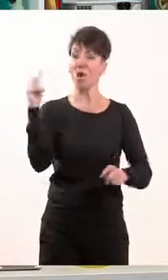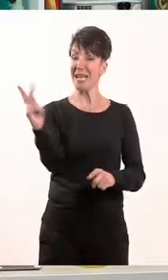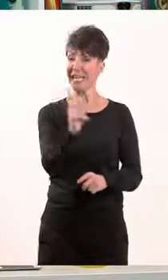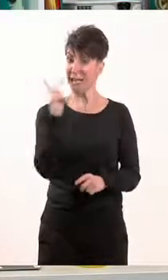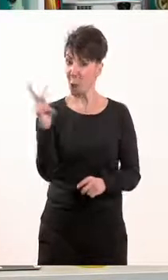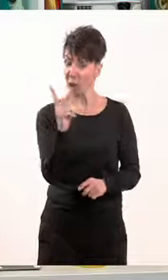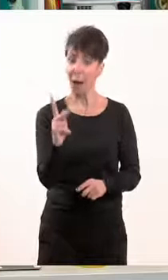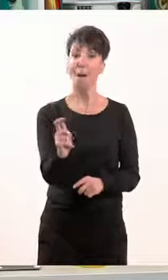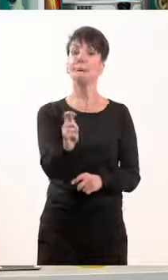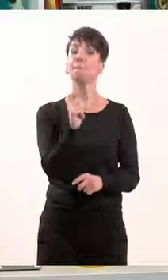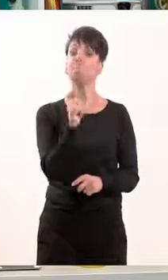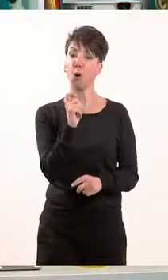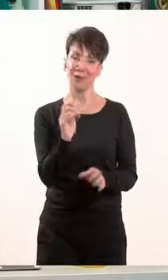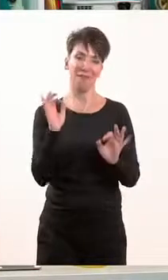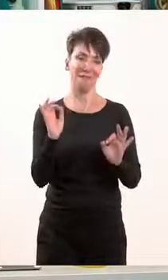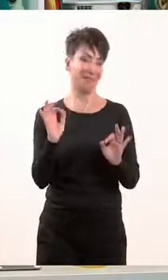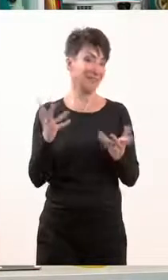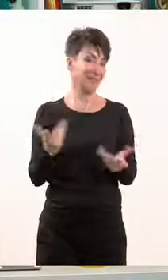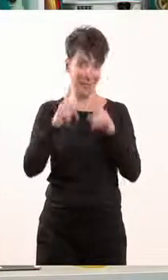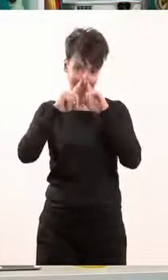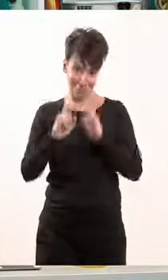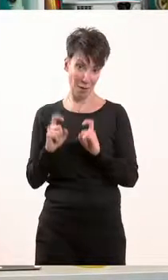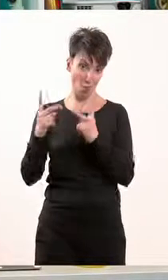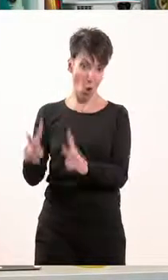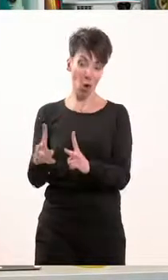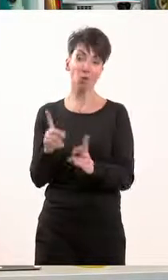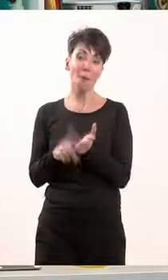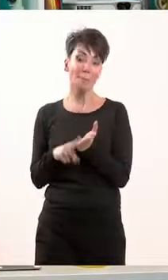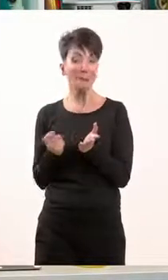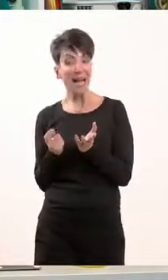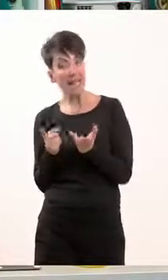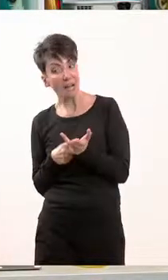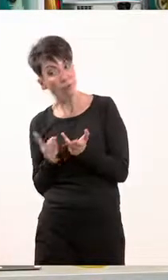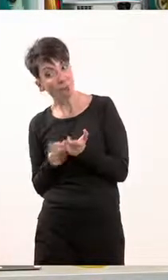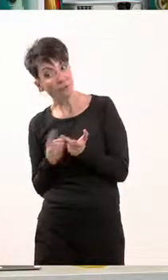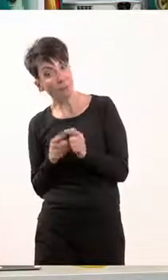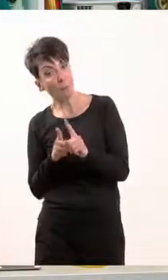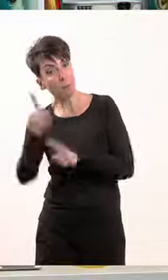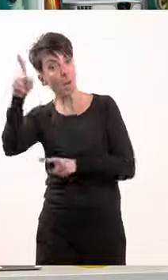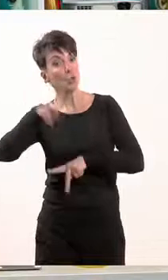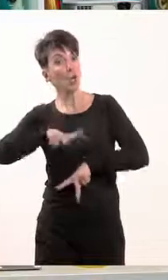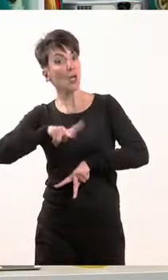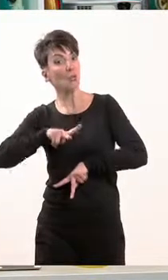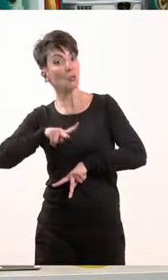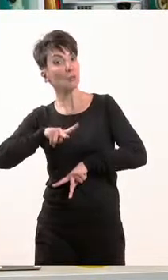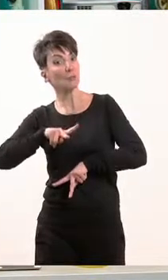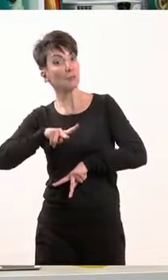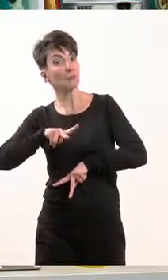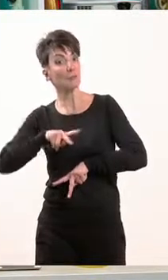και φυσικά τις υποχρεώσεις του. Τις υποχρεώσεις των πολιτών απέναντι στο κράτος και την πολιτεία.